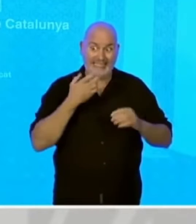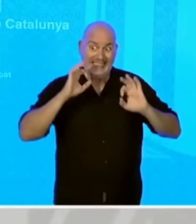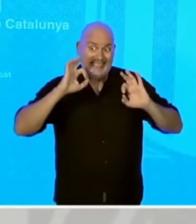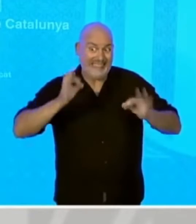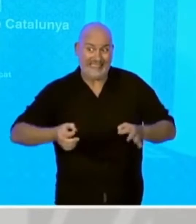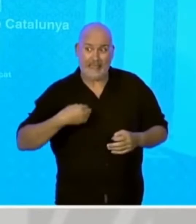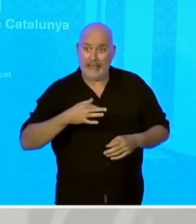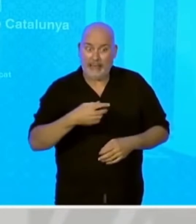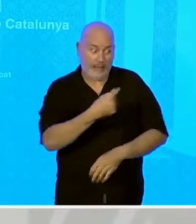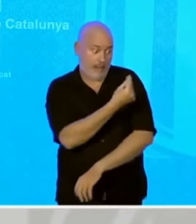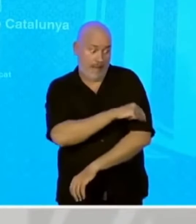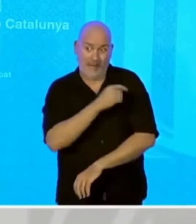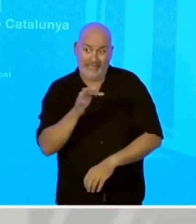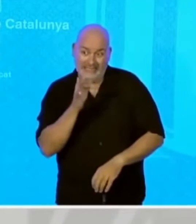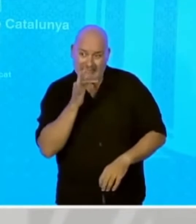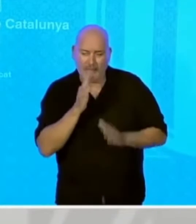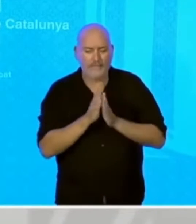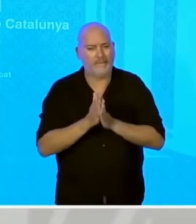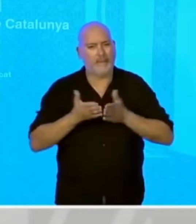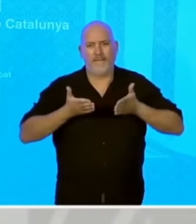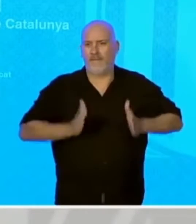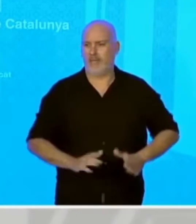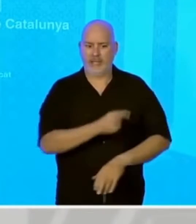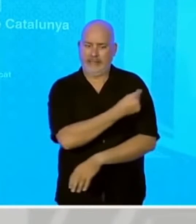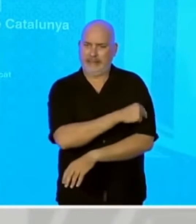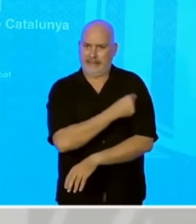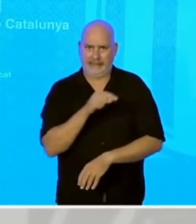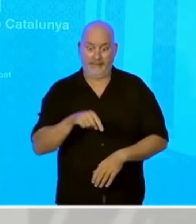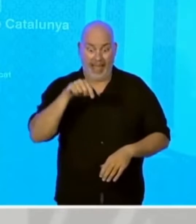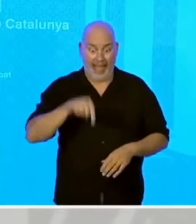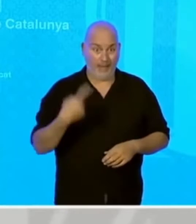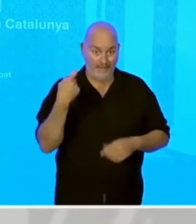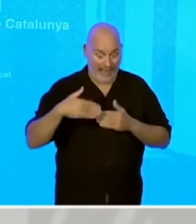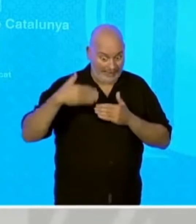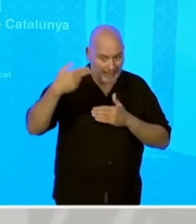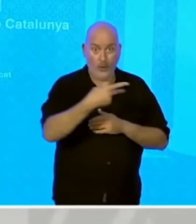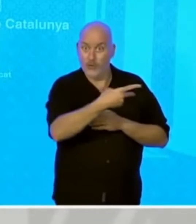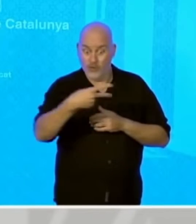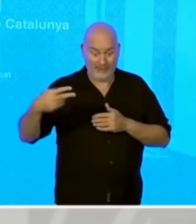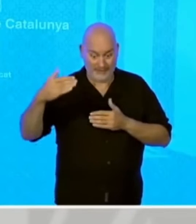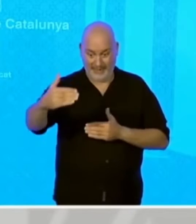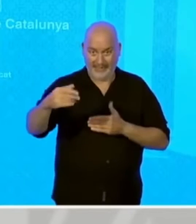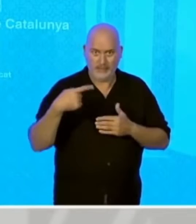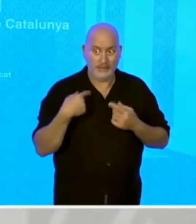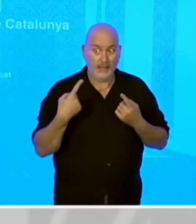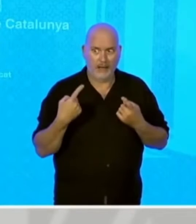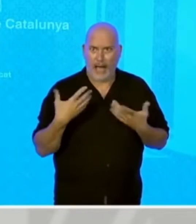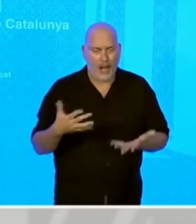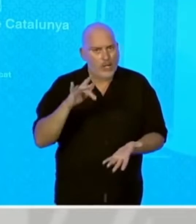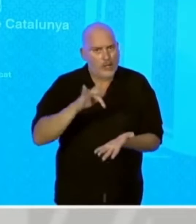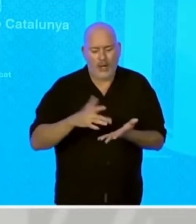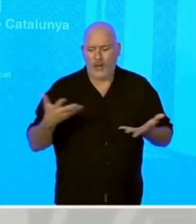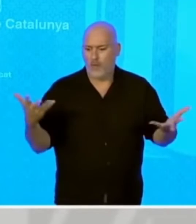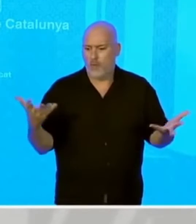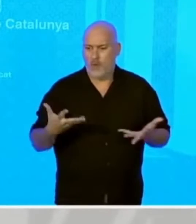vacunats, que vacunin els seus fills. Avui falten dues setmanes i és el moment de vacunar-se. Falten dues setmanes